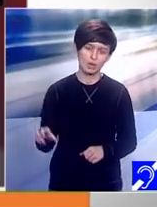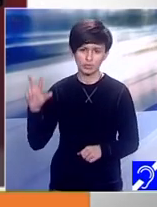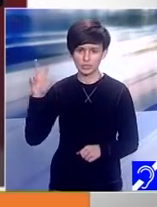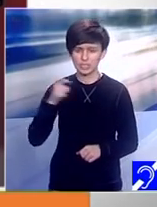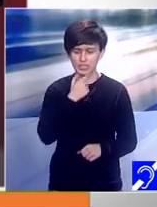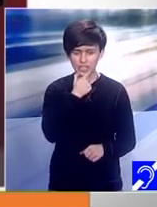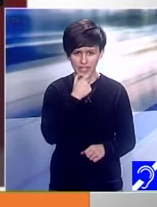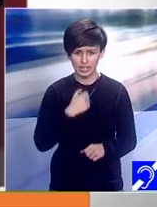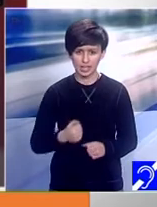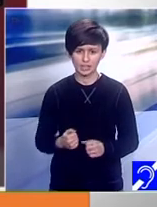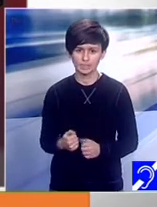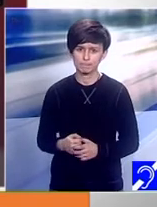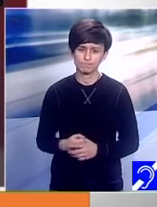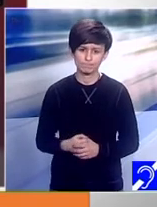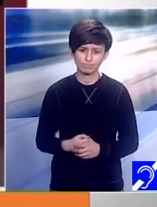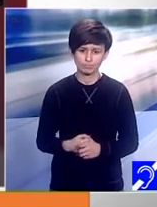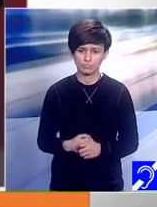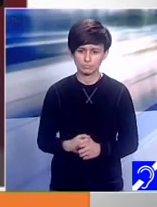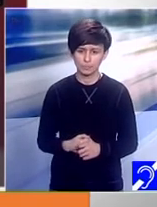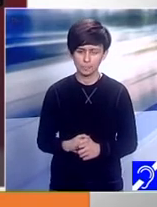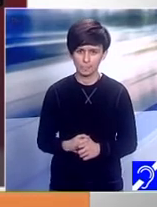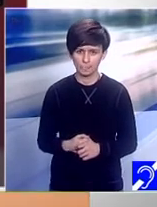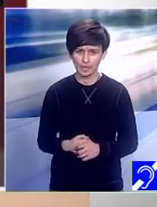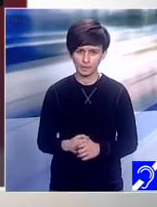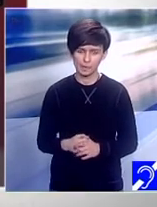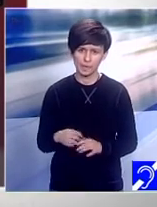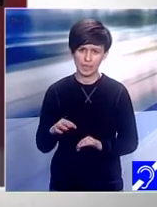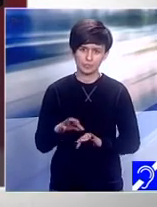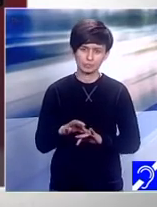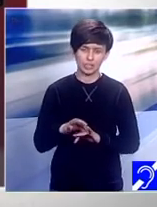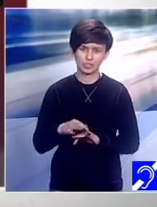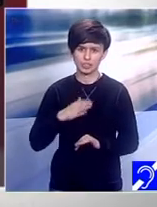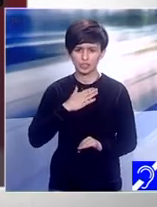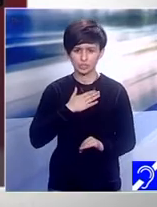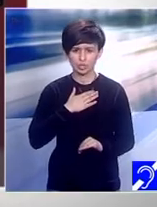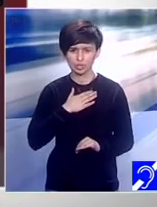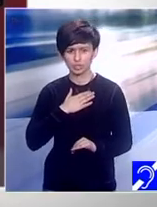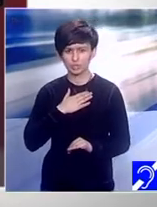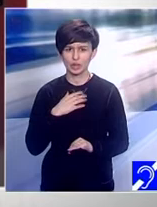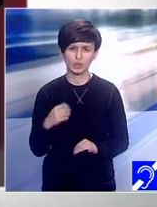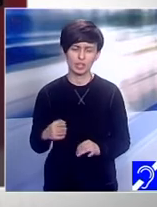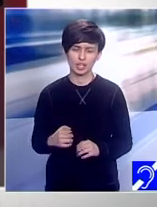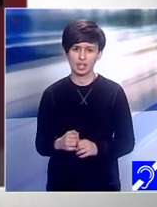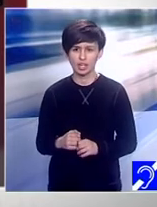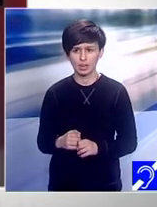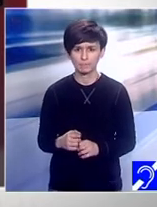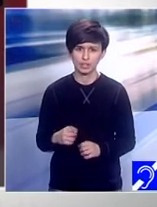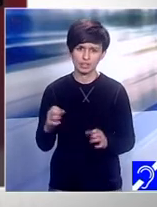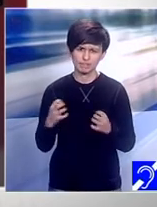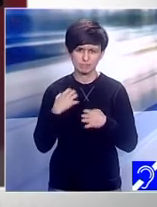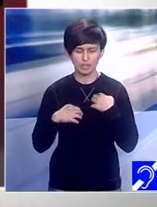vă ziceam, de aer negativ. Era un pic de tot timpul... Dacă noi doi nu ne mai înțelegeam nici în casă, nu era o atmosferă prea